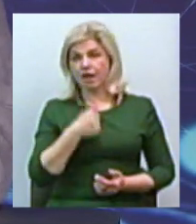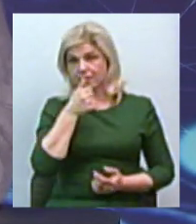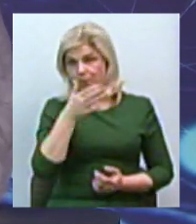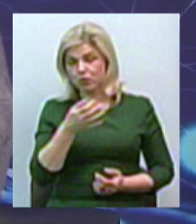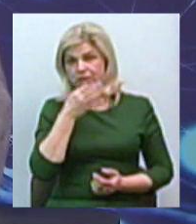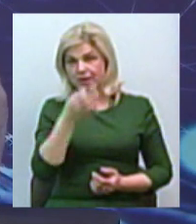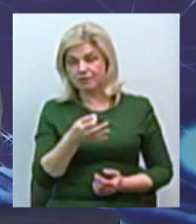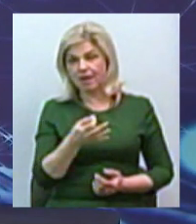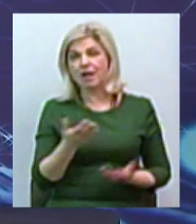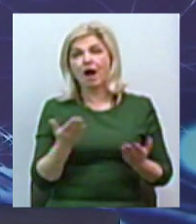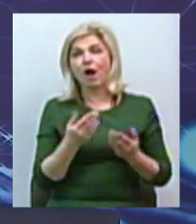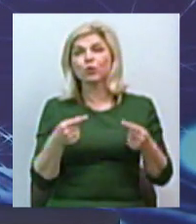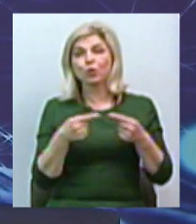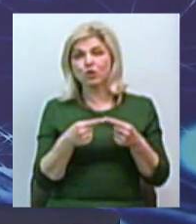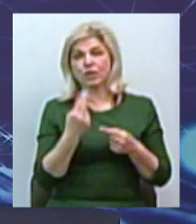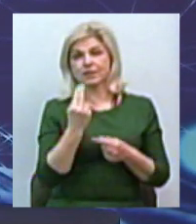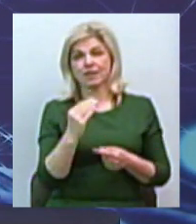гірна цифра, яка була названа